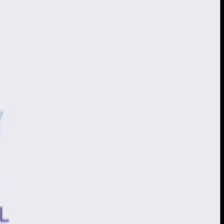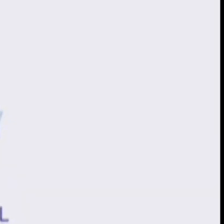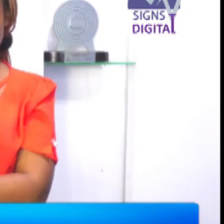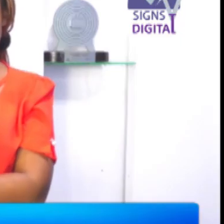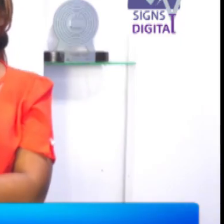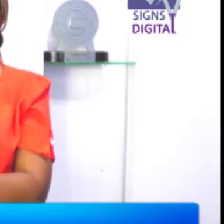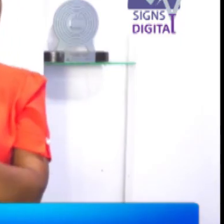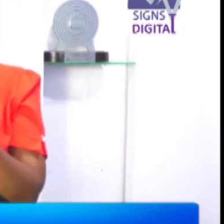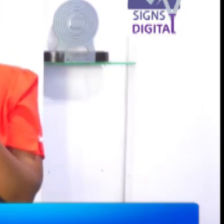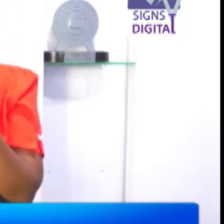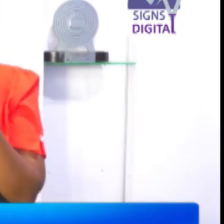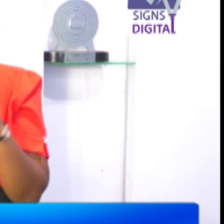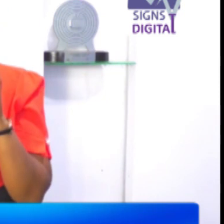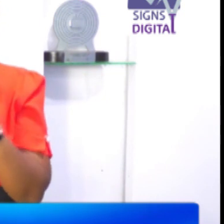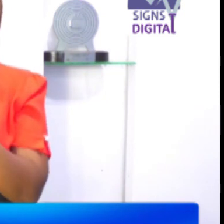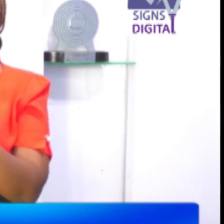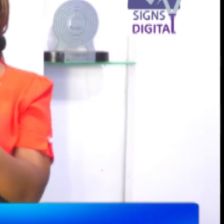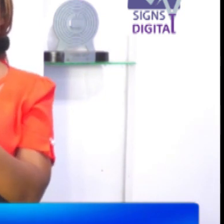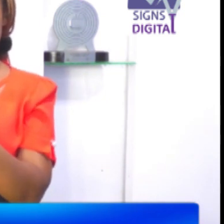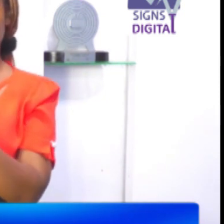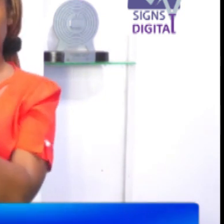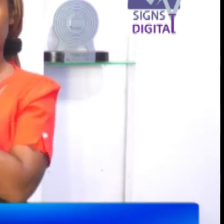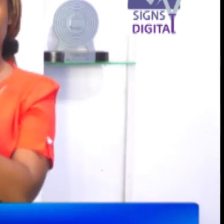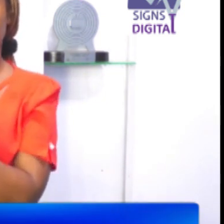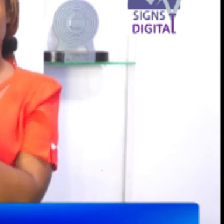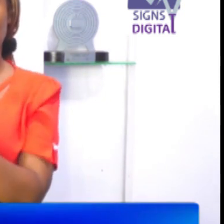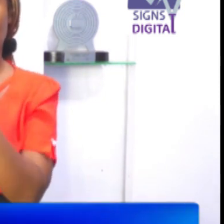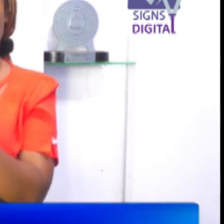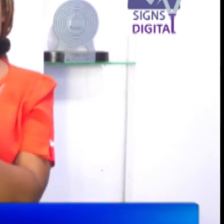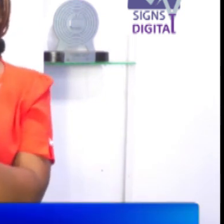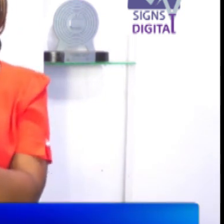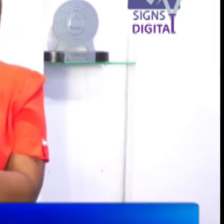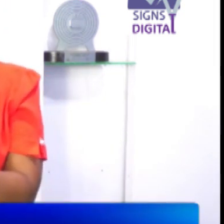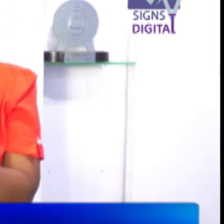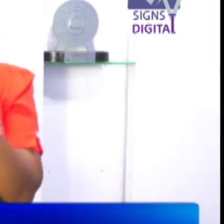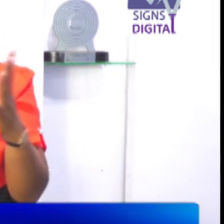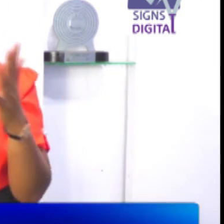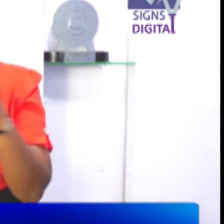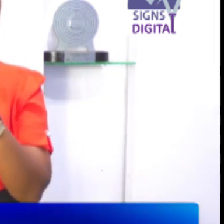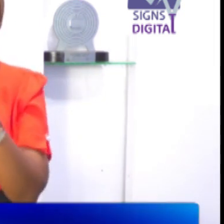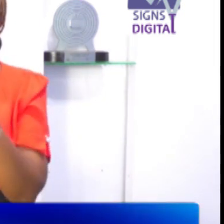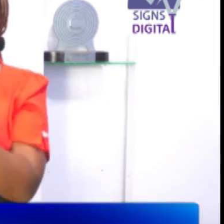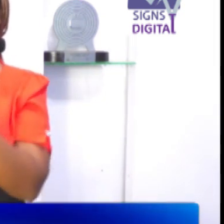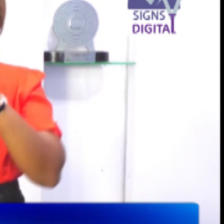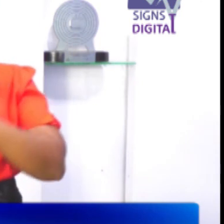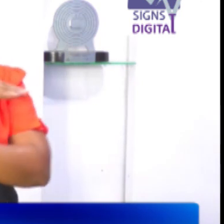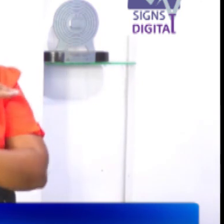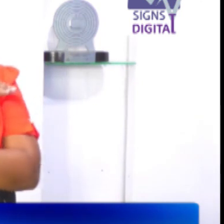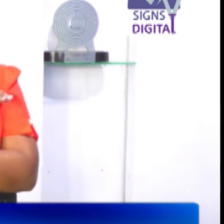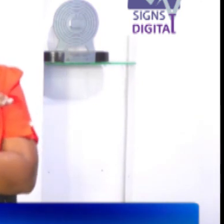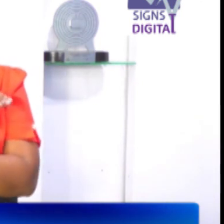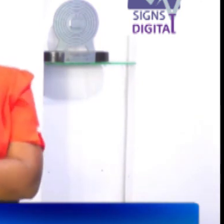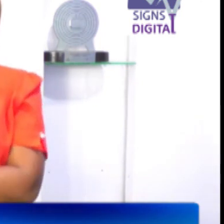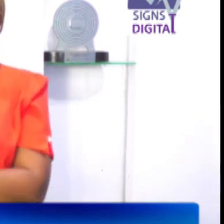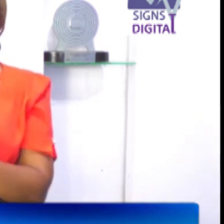in parliament david kosing has been released from police custody following his arrest on